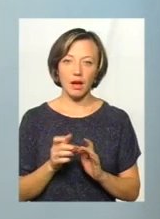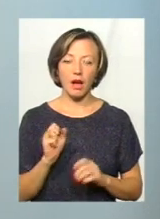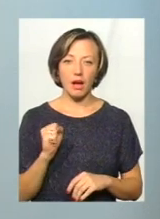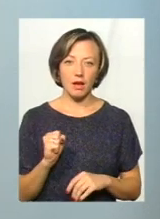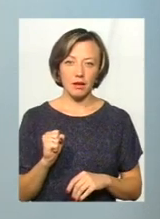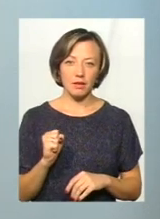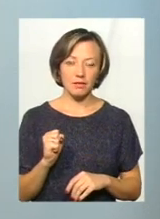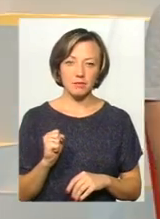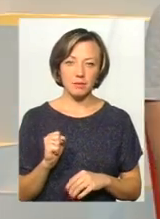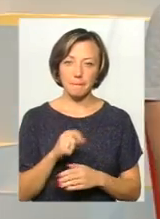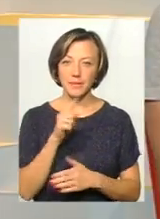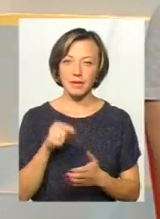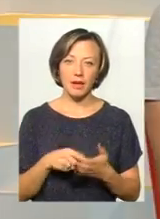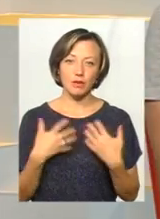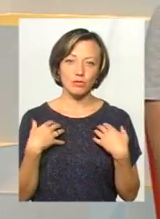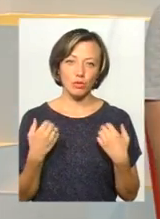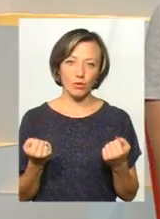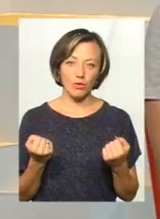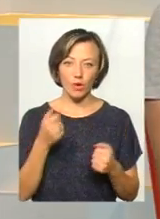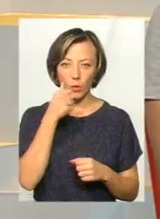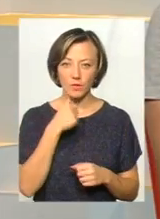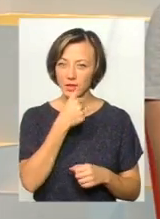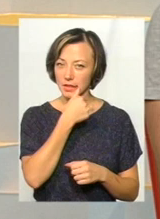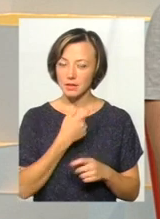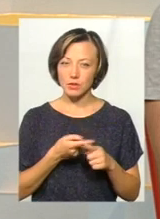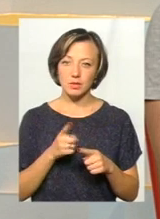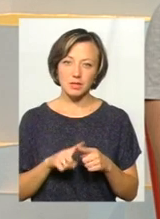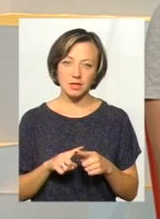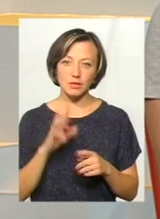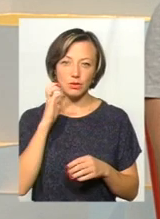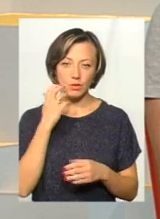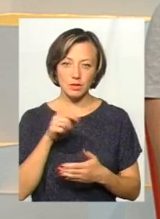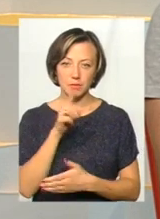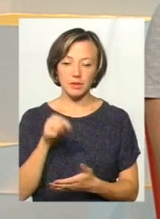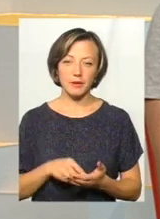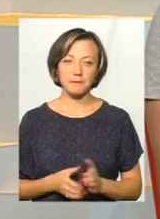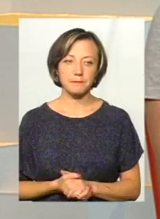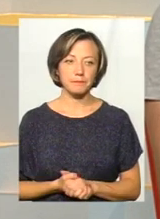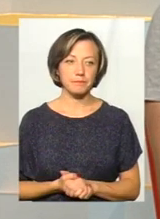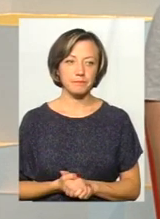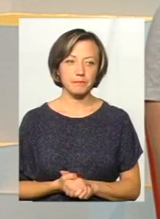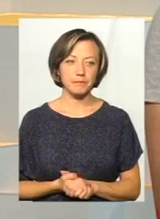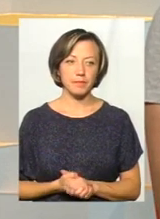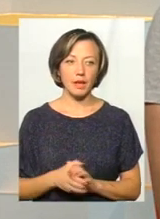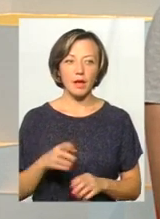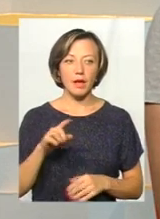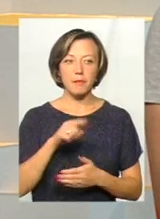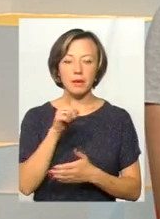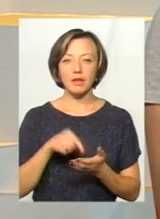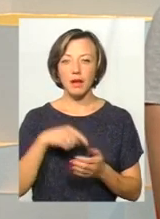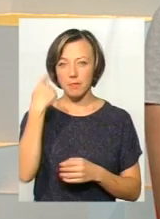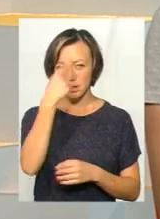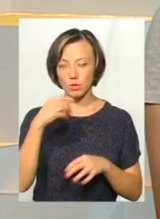а питання здоров'я і конфіденційності – це досить серйозні проблеми. питання персональних даних